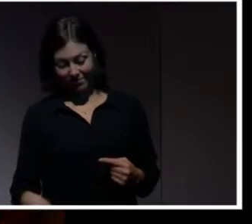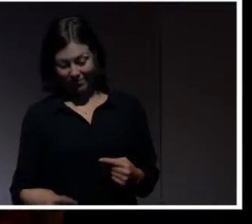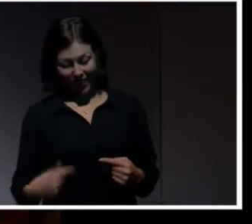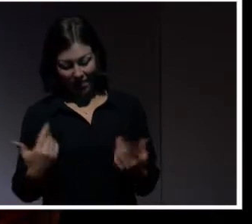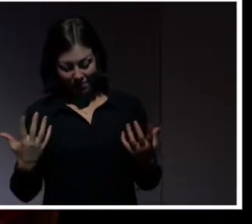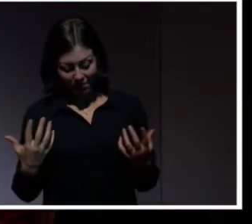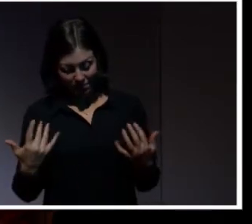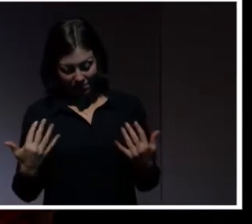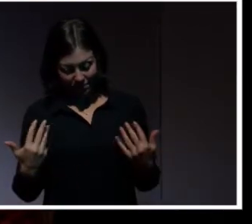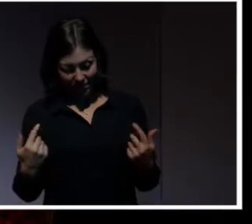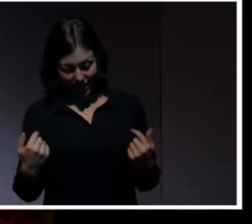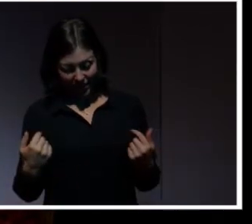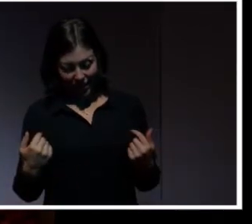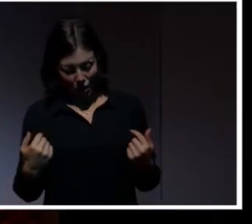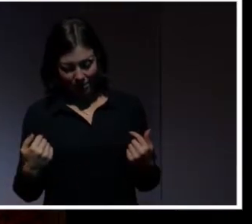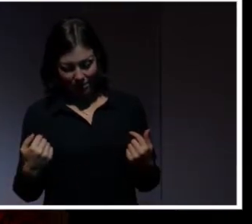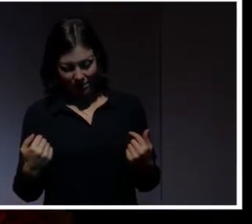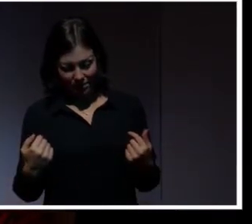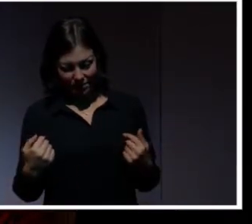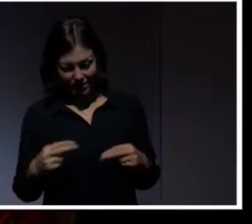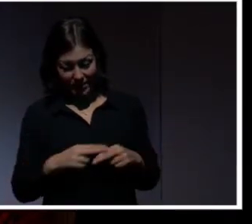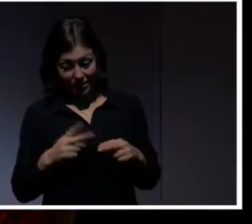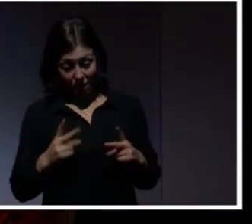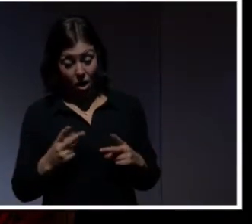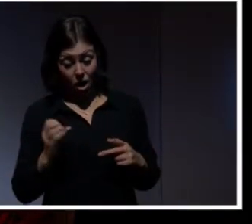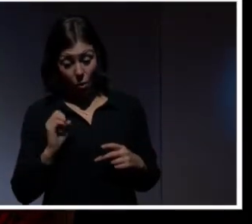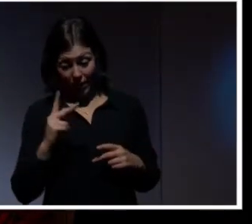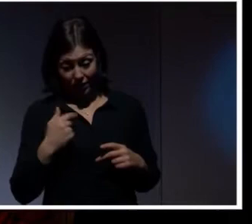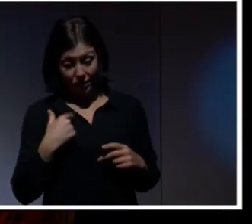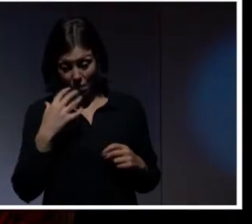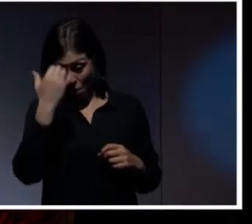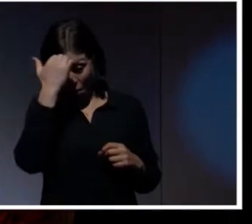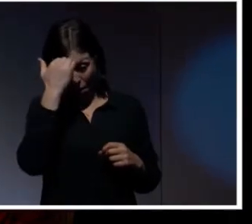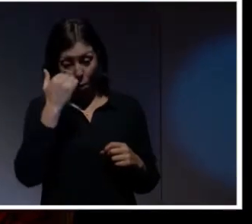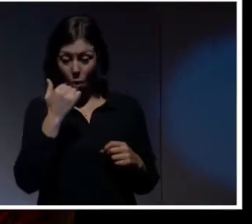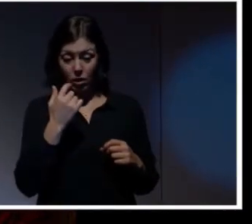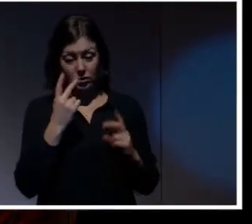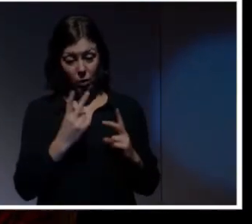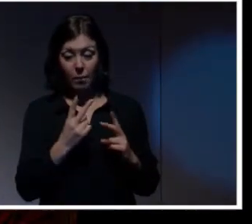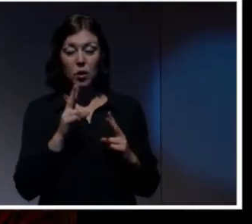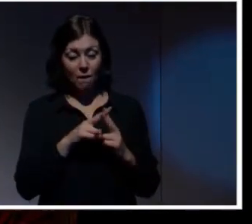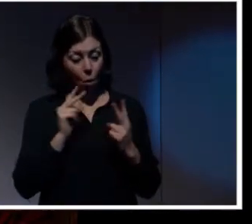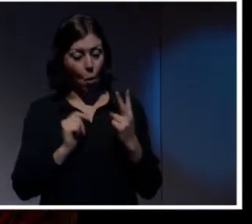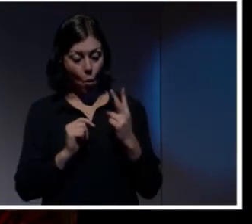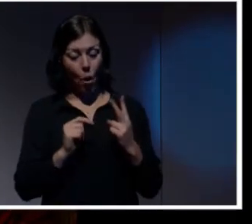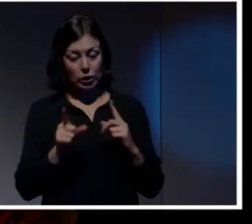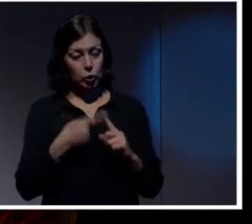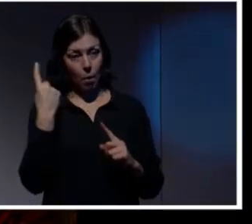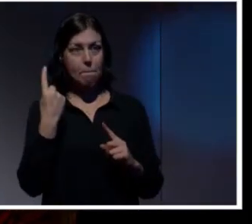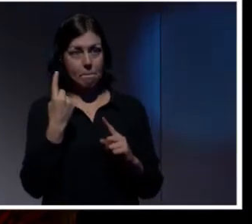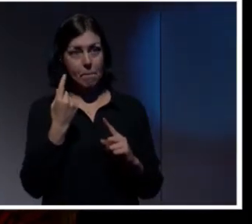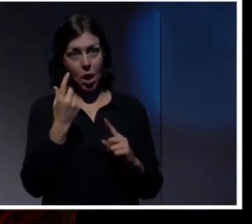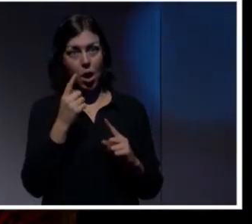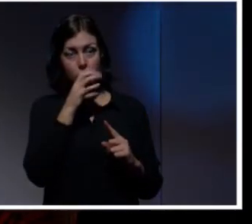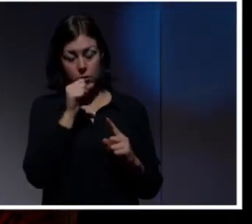Det känns nog att det här är... Så man får helt enkelt hitta på en helt slumpmässig. Eller generera en slumpmässig. Två slumpmässiga lösenord. Och de måste man